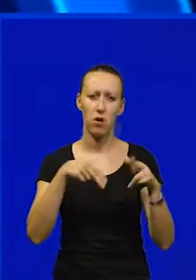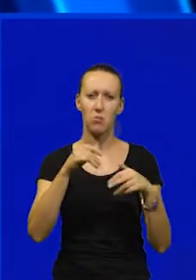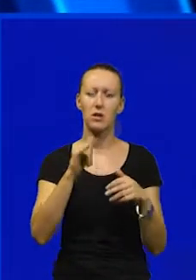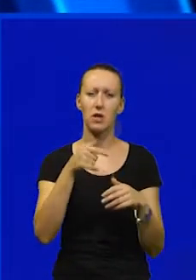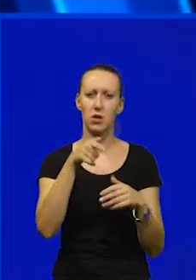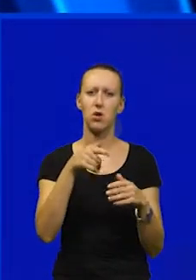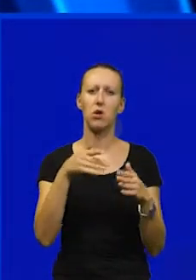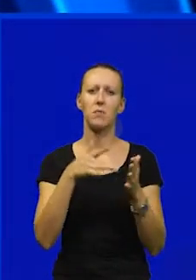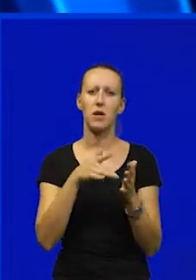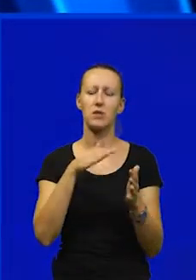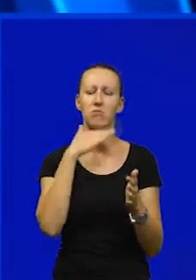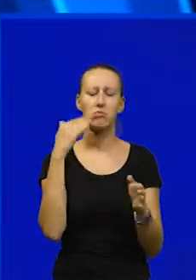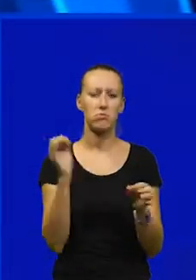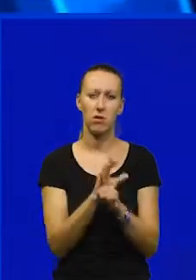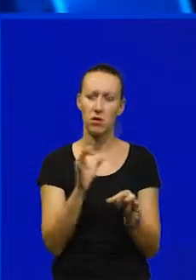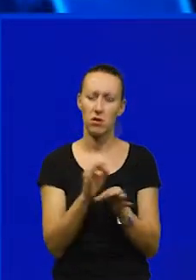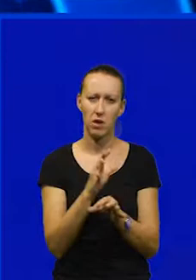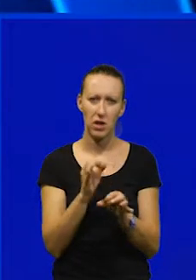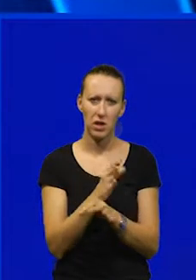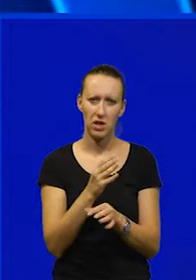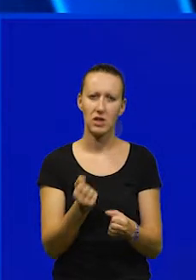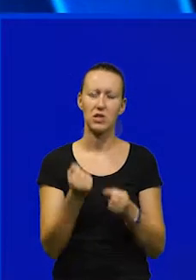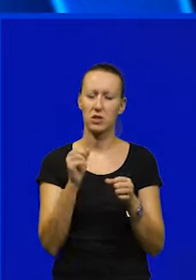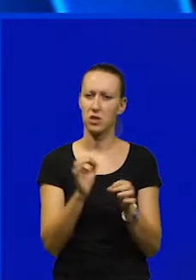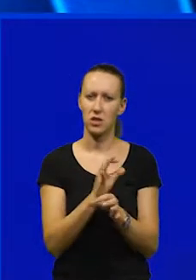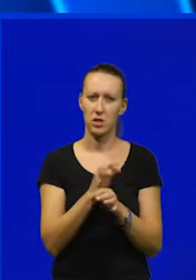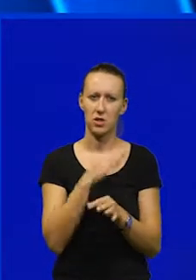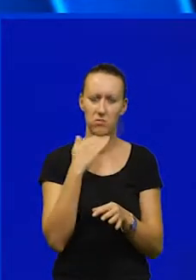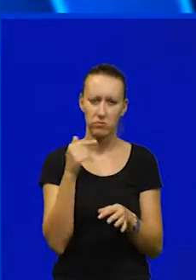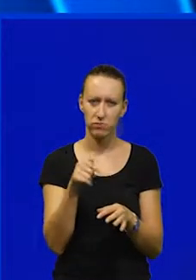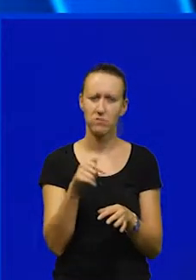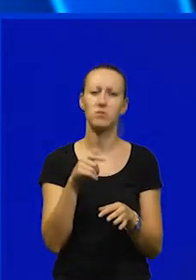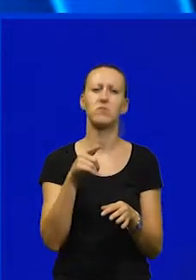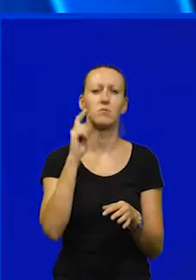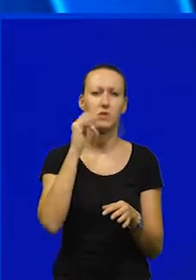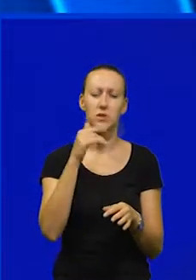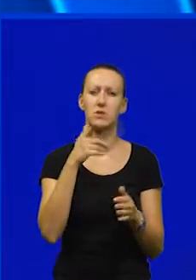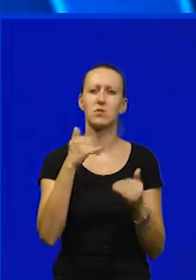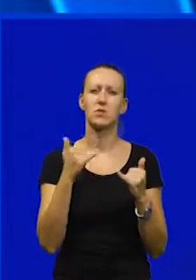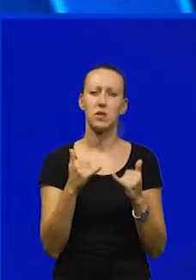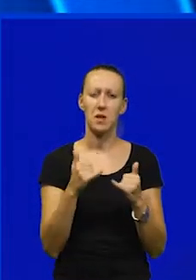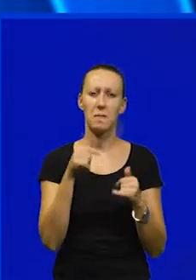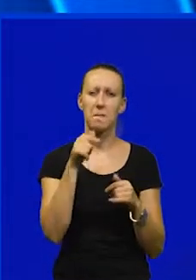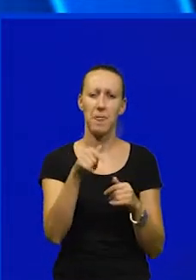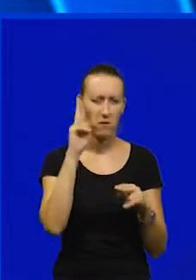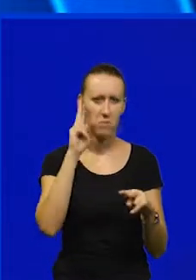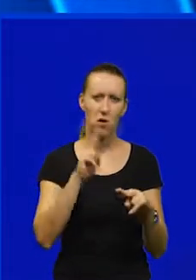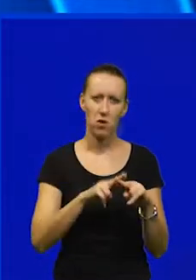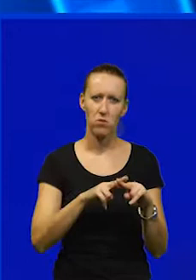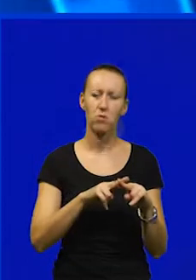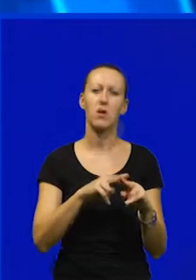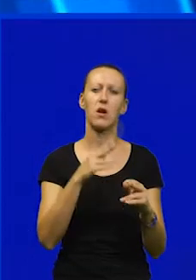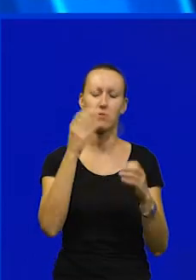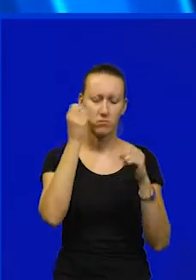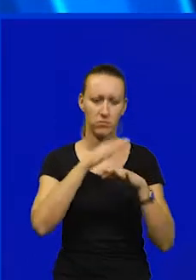da se na toj dionici nerijetko događale i vrlo teške prometne nesreće mislim da smo danas sa ovim odlukama postali